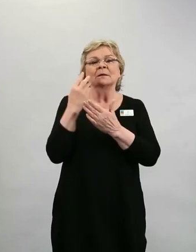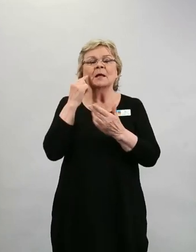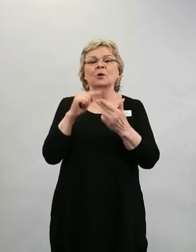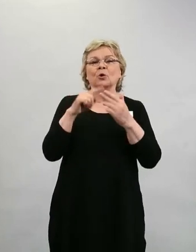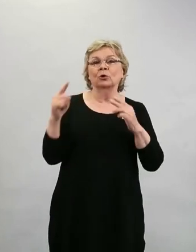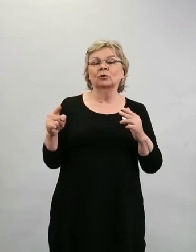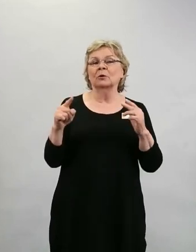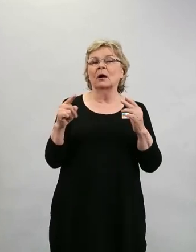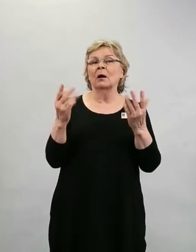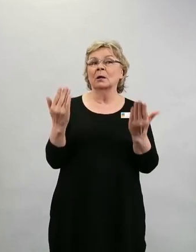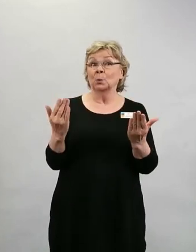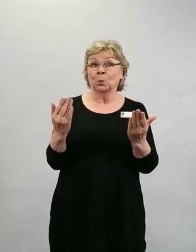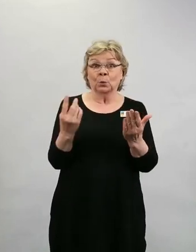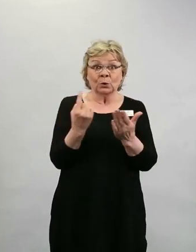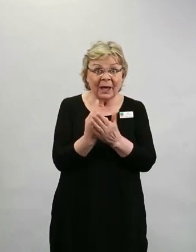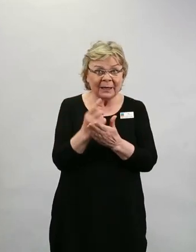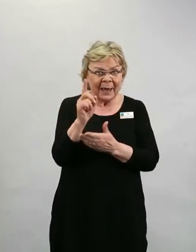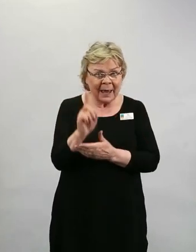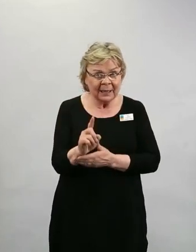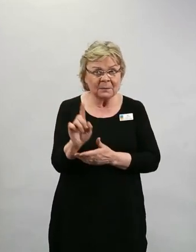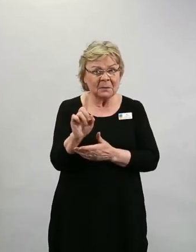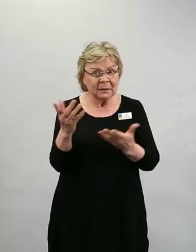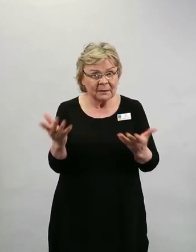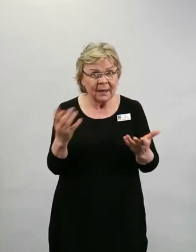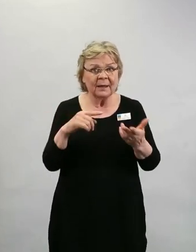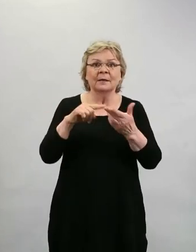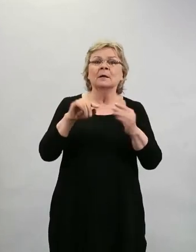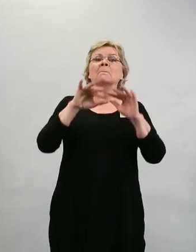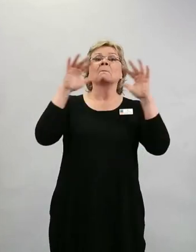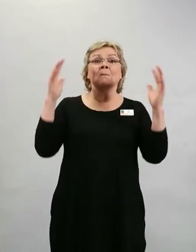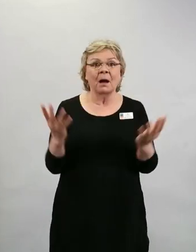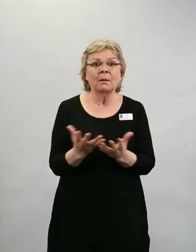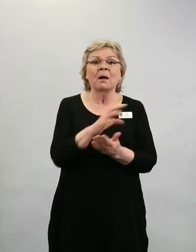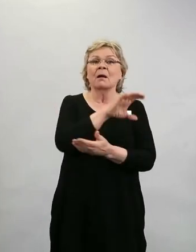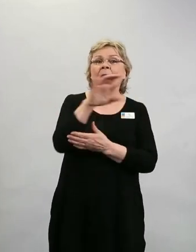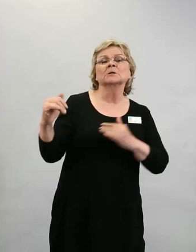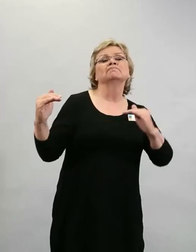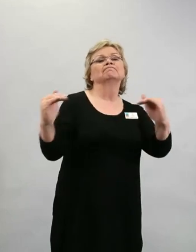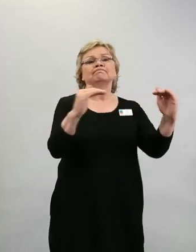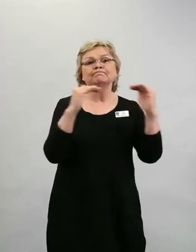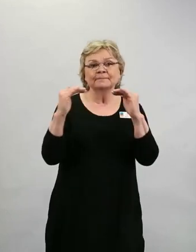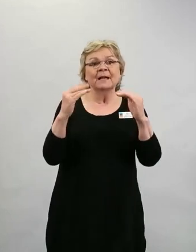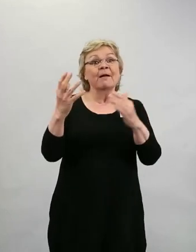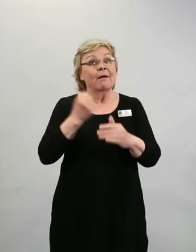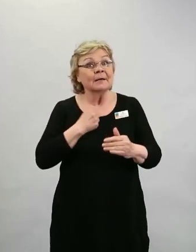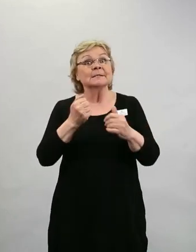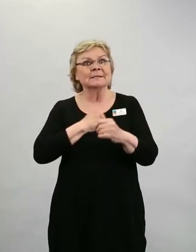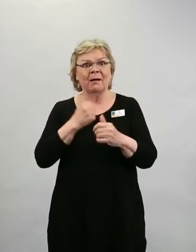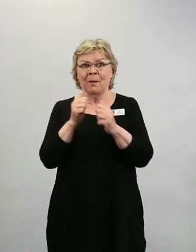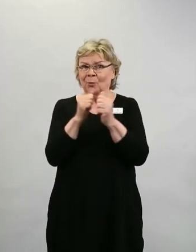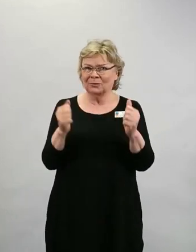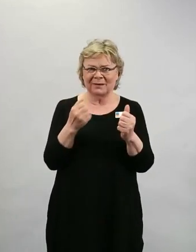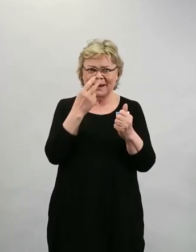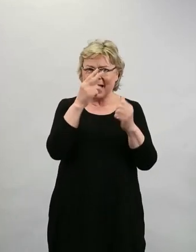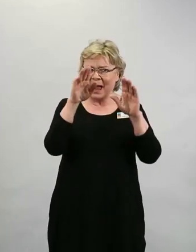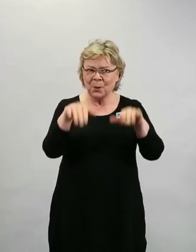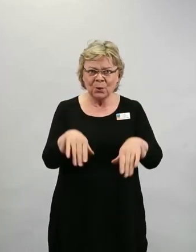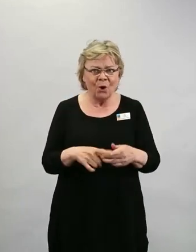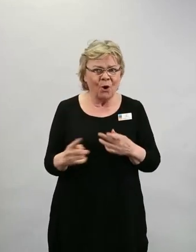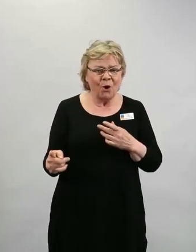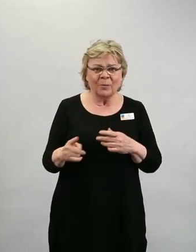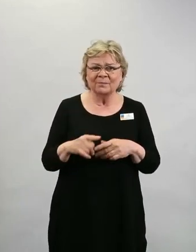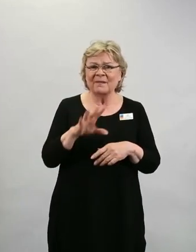-arvo on tärkeää, että kaikkien maitten pitää saada rokotteita, mutta kuten ollaan nähty, niin Afrikassa on vielä maita, joissa ei